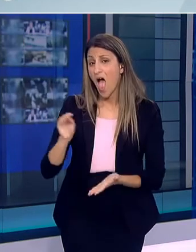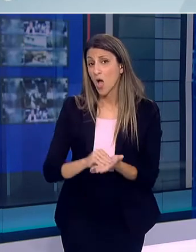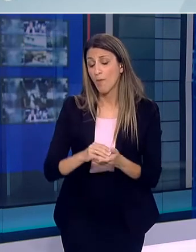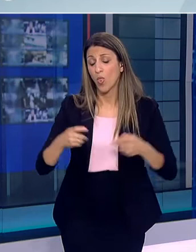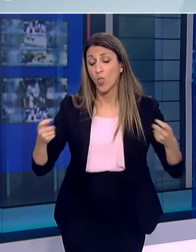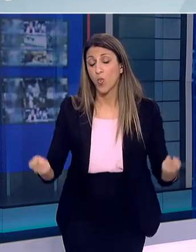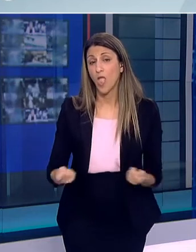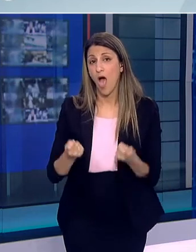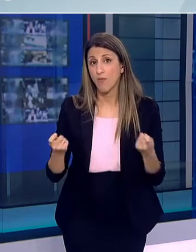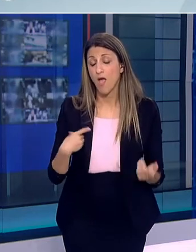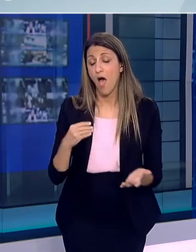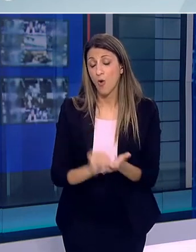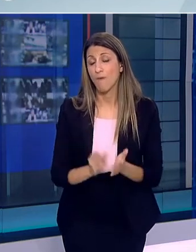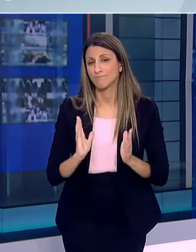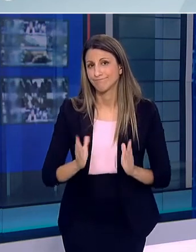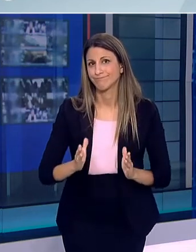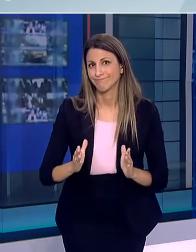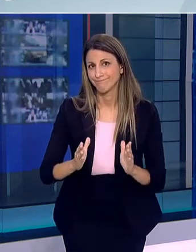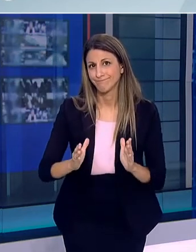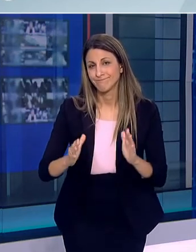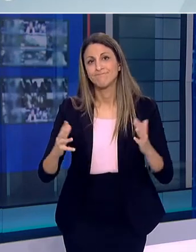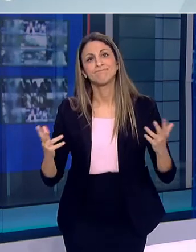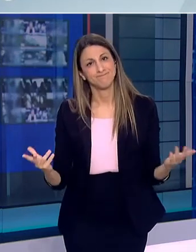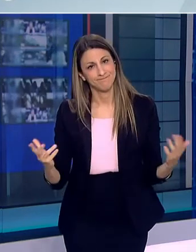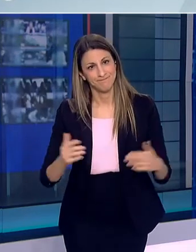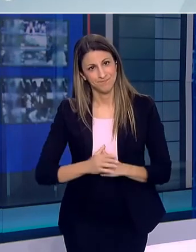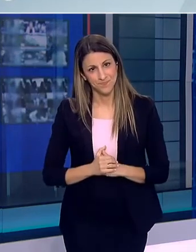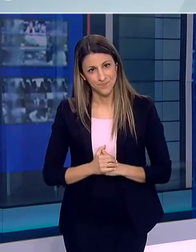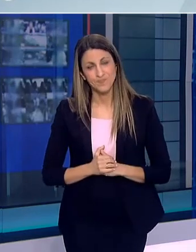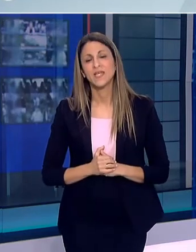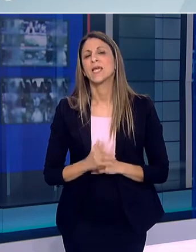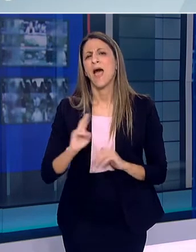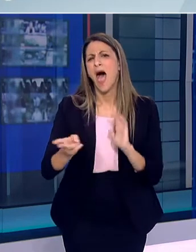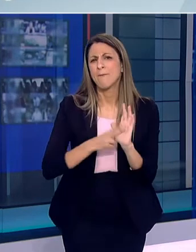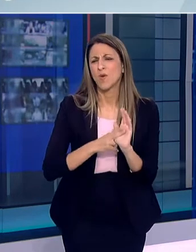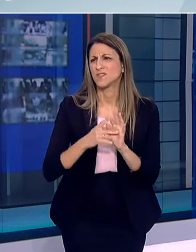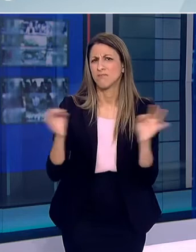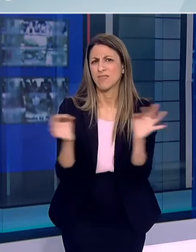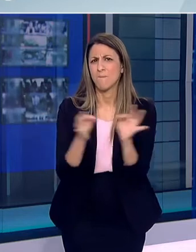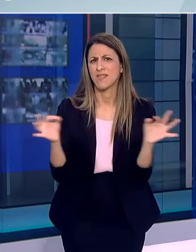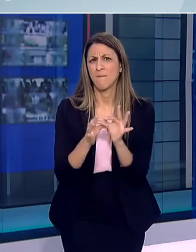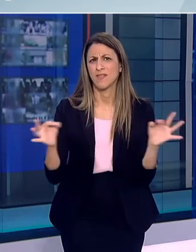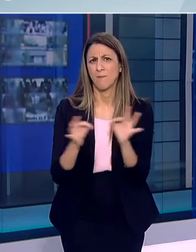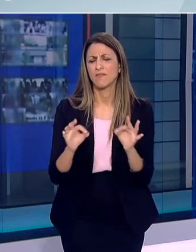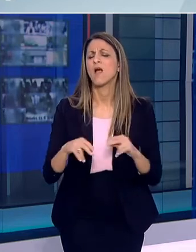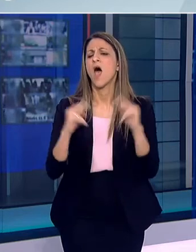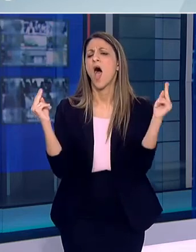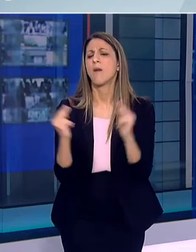με αυτή την πανδημία. Το απαγορευτικό οδήγησε σε μείωση του ρυθμού νέων λοιμόξεων σε πάρα πολλές χώρες του κόσμου.